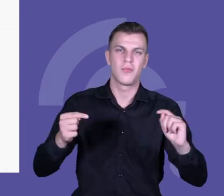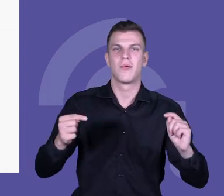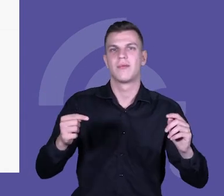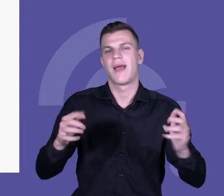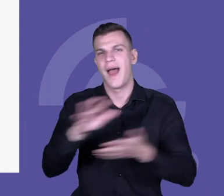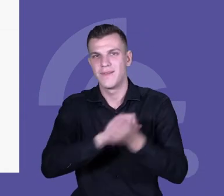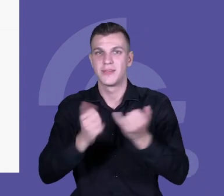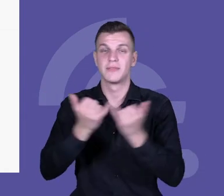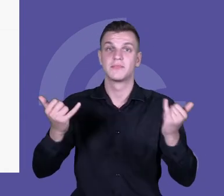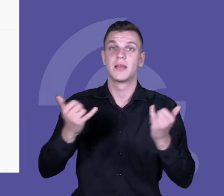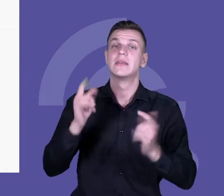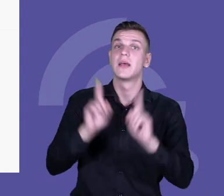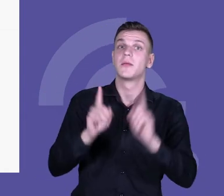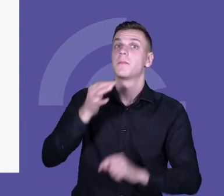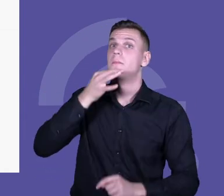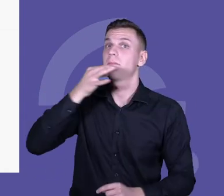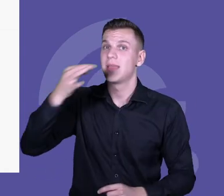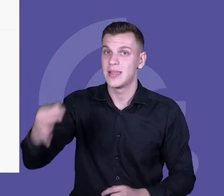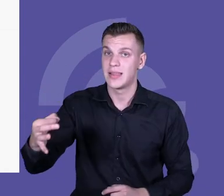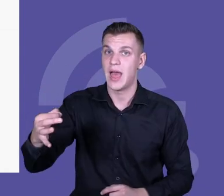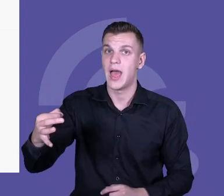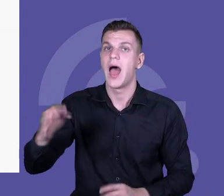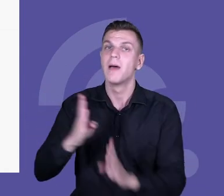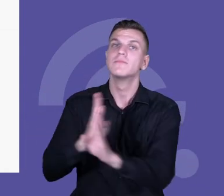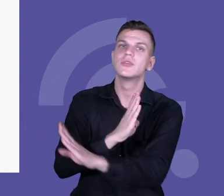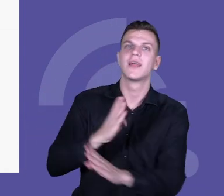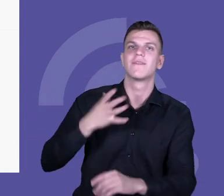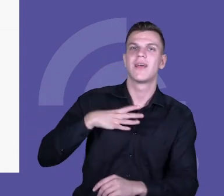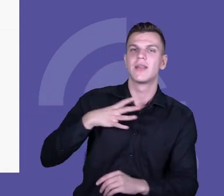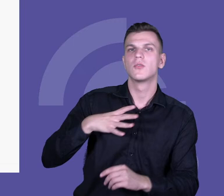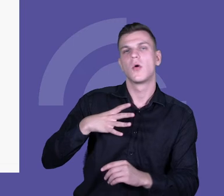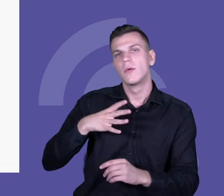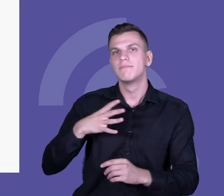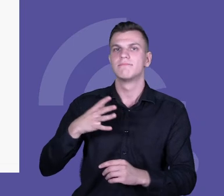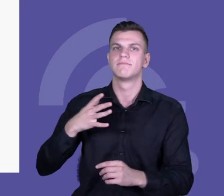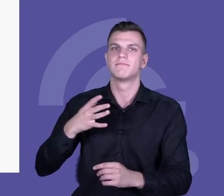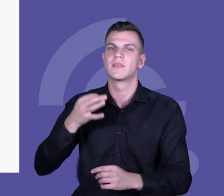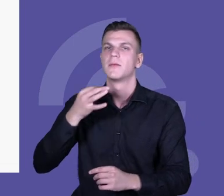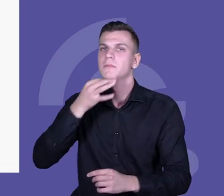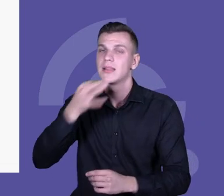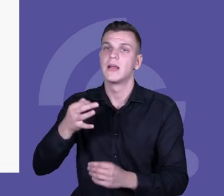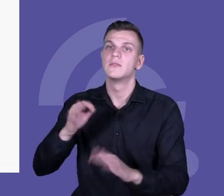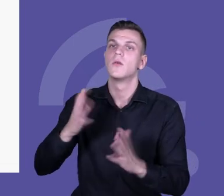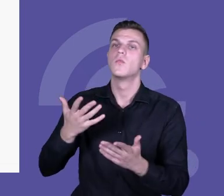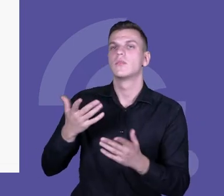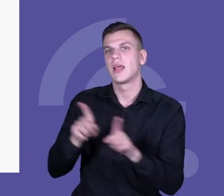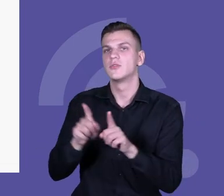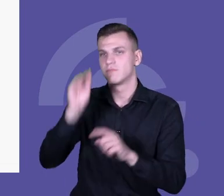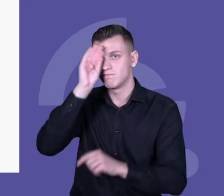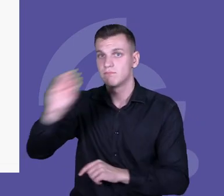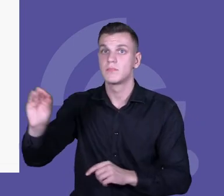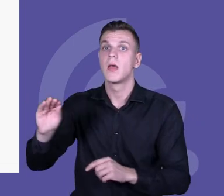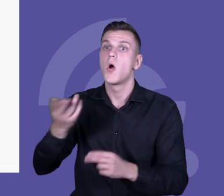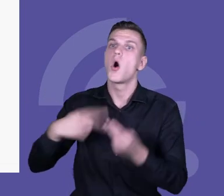ucząc się informacji zwrotnej, powinniśmy uczniów przygotować, chociażby przekazać im wiedzę, ustalić, jakie są zasady informacji zwrotnej, jakie zasady, jakie